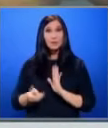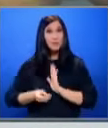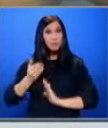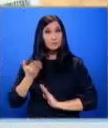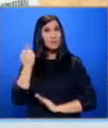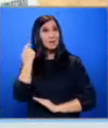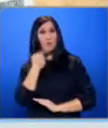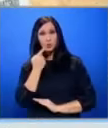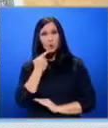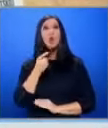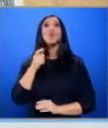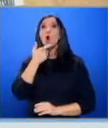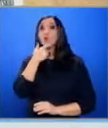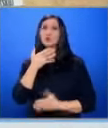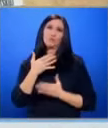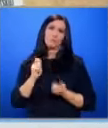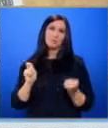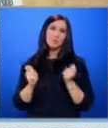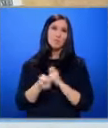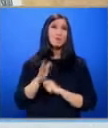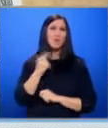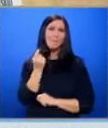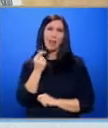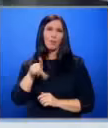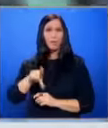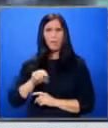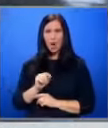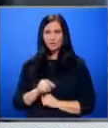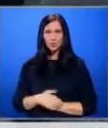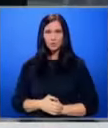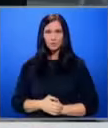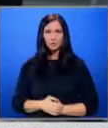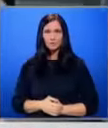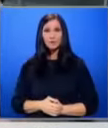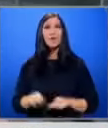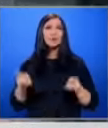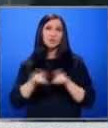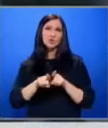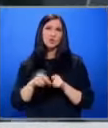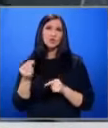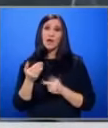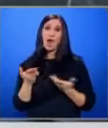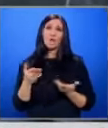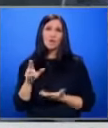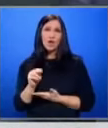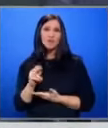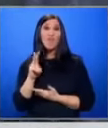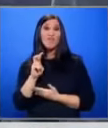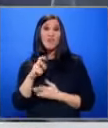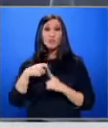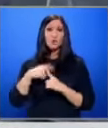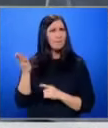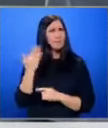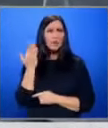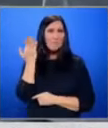миналата година Но сиренето е без промяна, дори малко по-ефтино Същата цена, по да кажа 20 куни си беше и